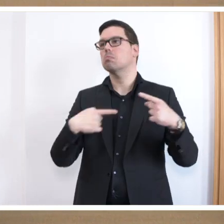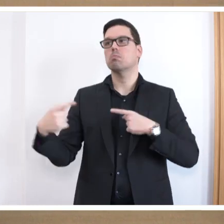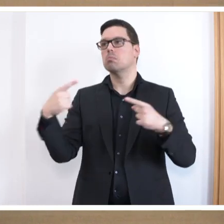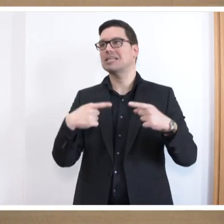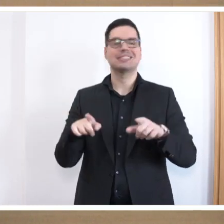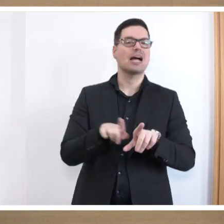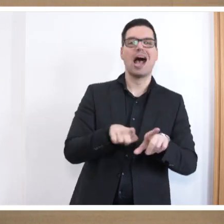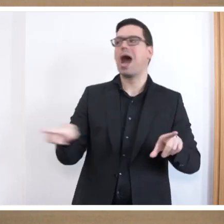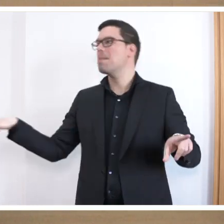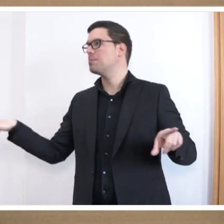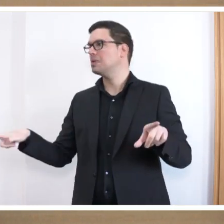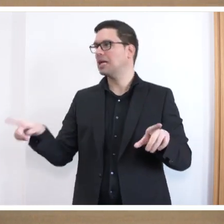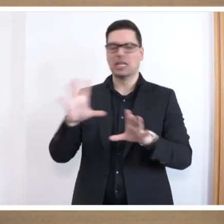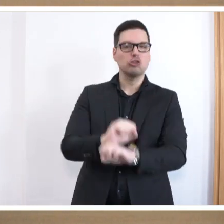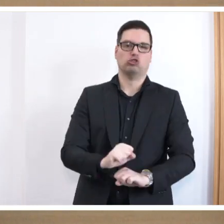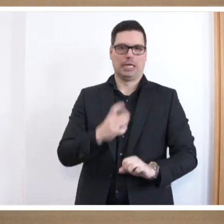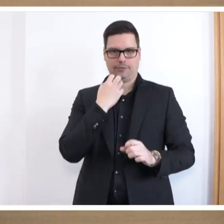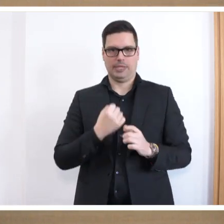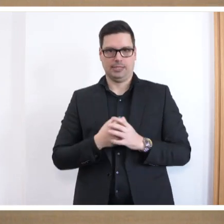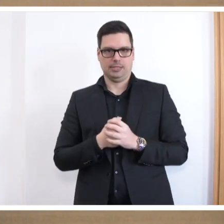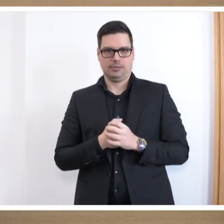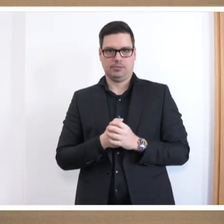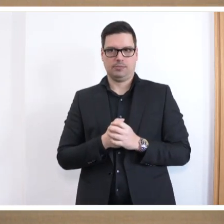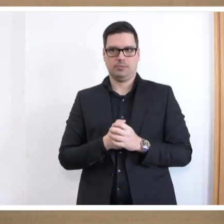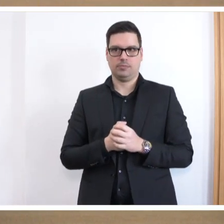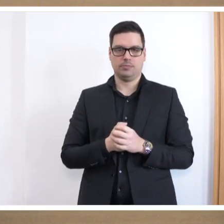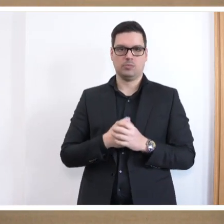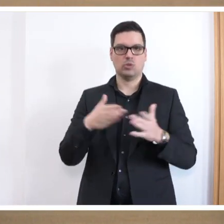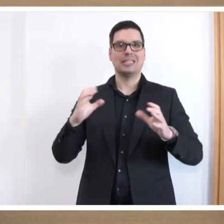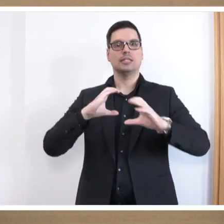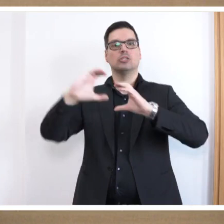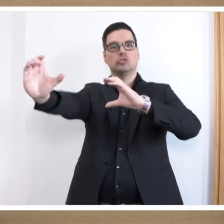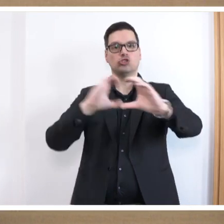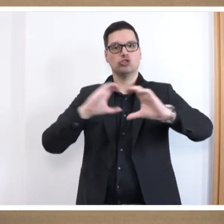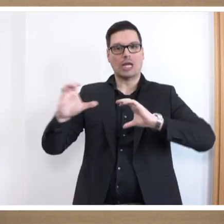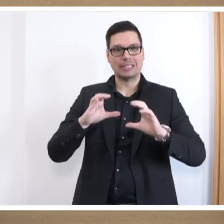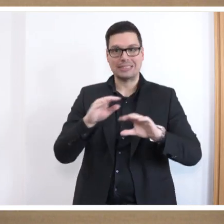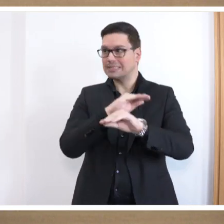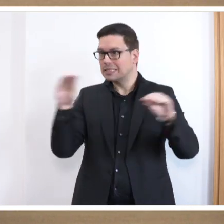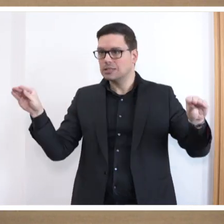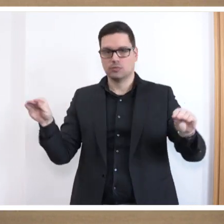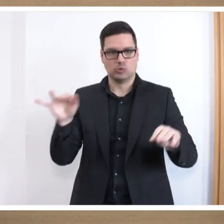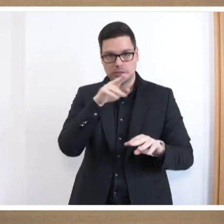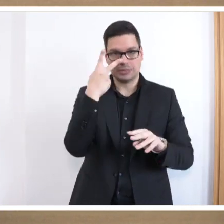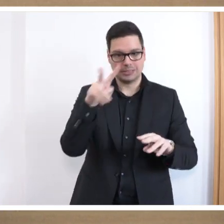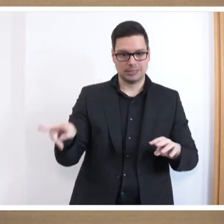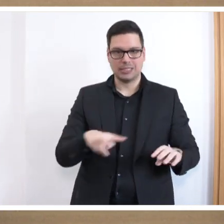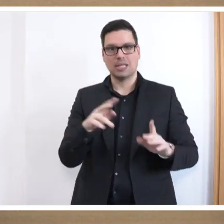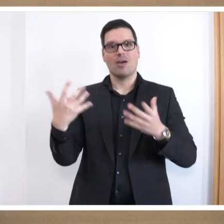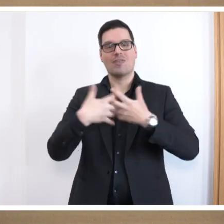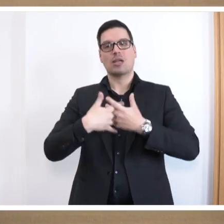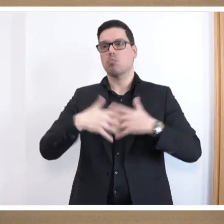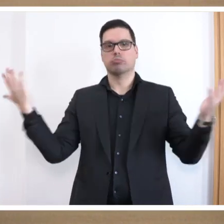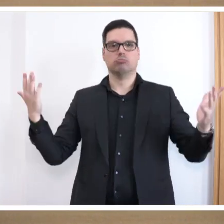Debatte abzulenken und sie ersticken zu wollen. Der Umgang mit den veröffentlichten Chatnachrichten hat sein Übriges getan, das Vertrauen in das